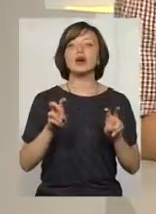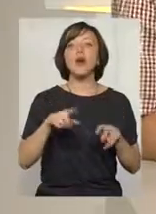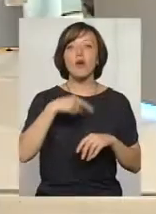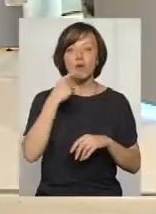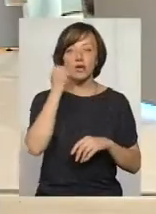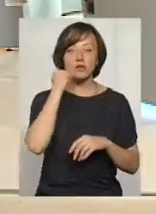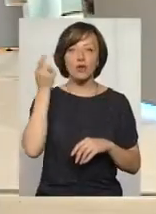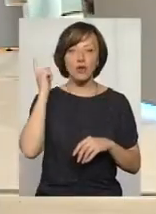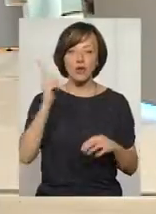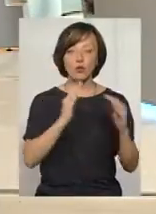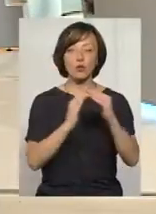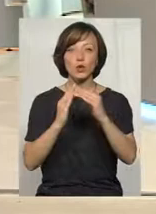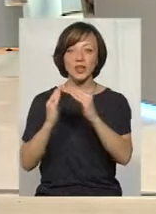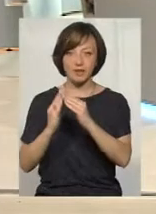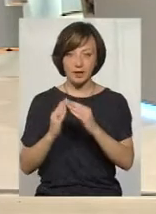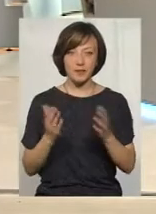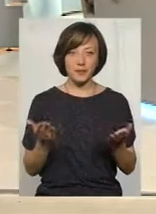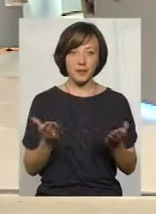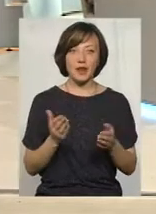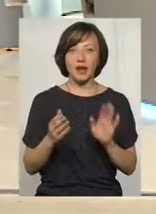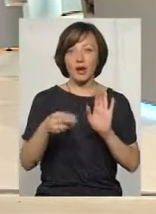будівлі». Чому? Тому що,